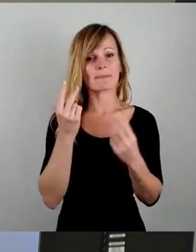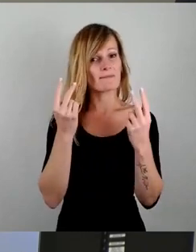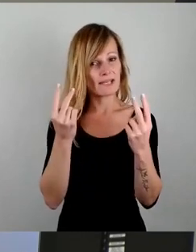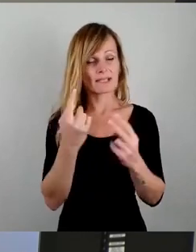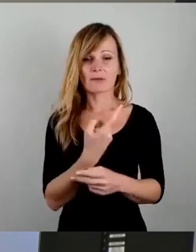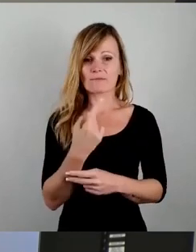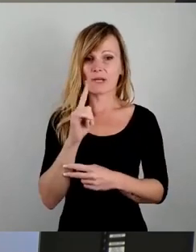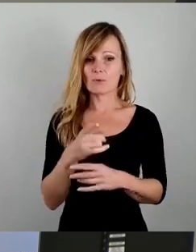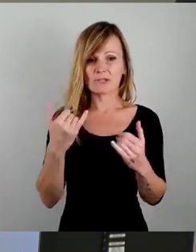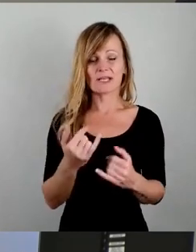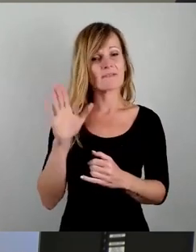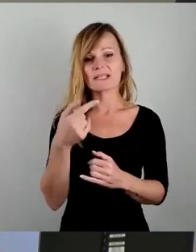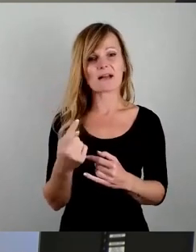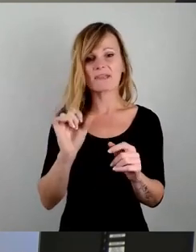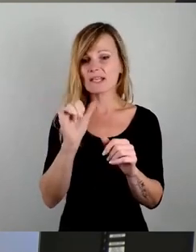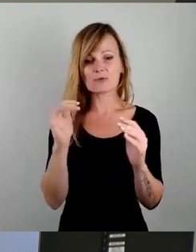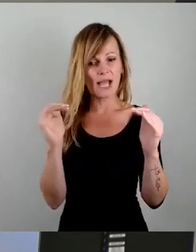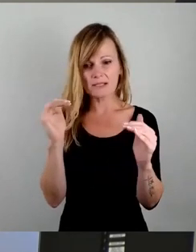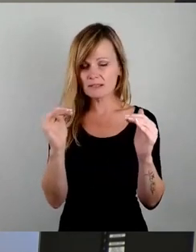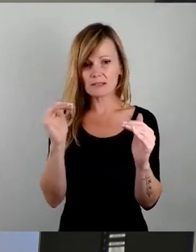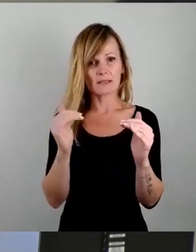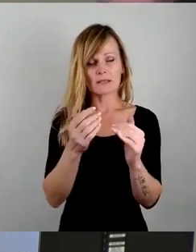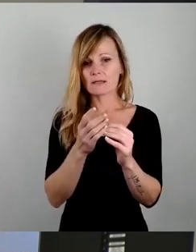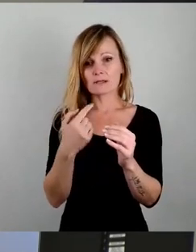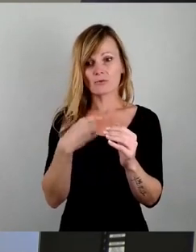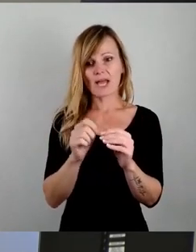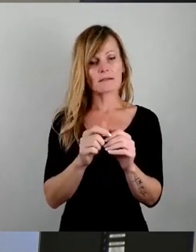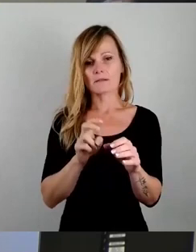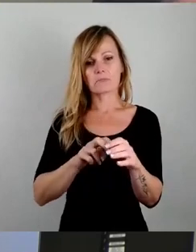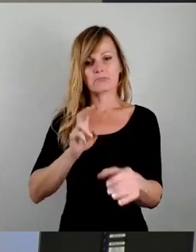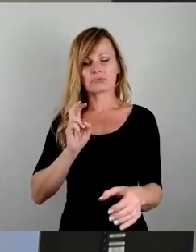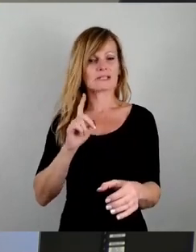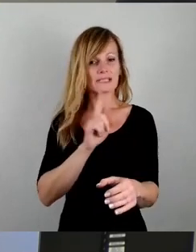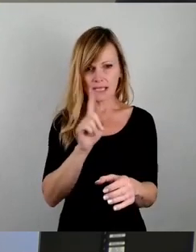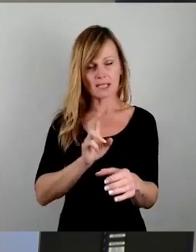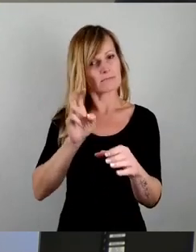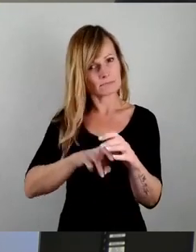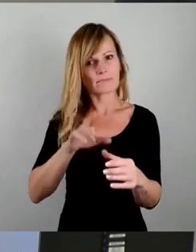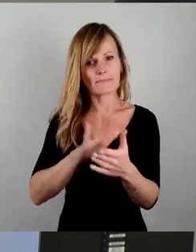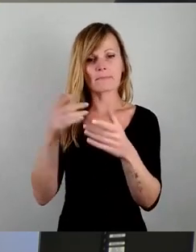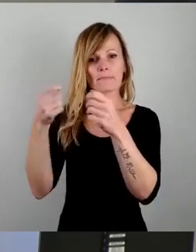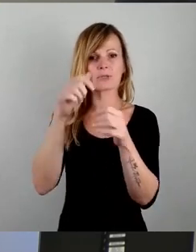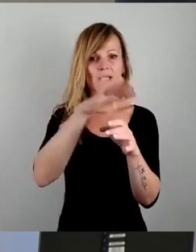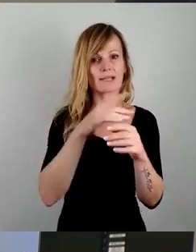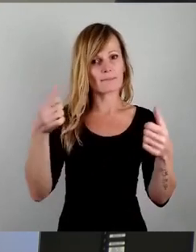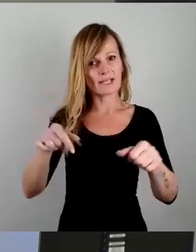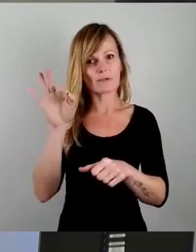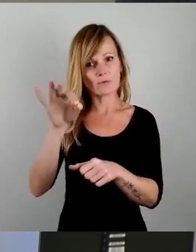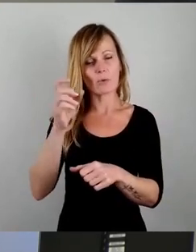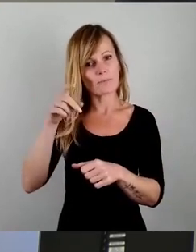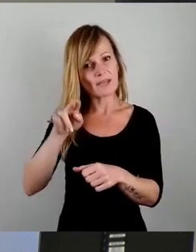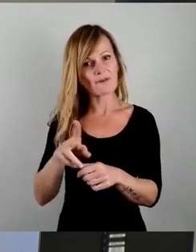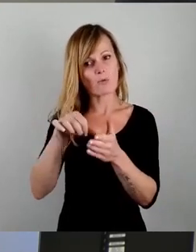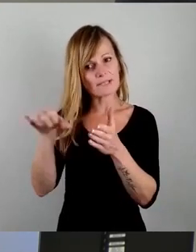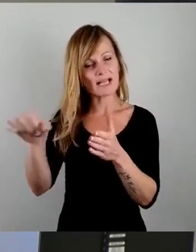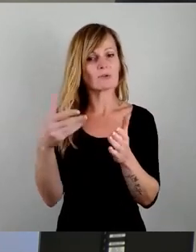jetzt, wir dürfen nicht zuerst ausscheren, wir müssen Bund und Land in die Pflicht nehmen, für den ÖPNV zu bezahlen und deswegen müssen